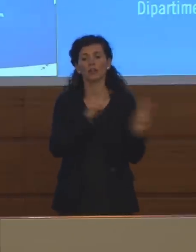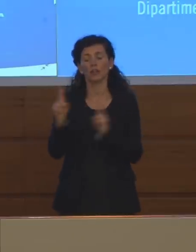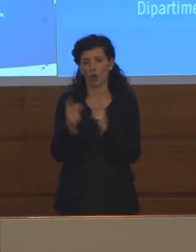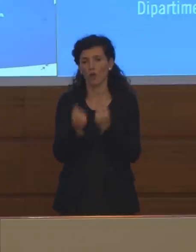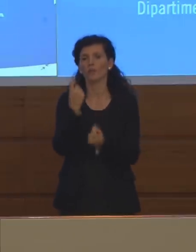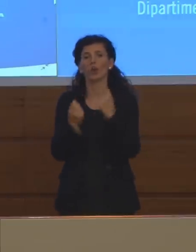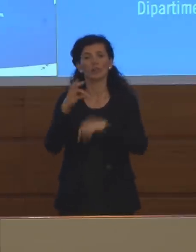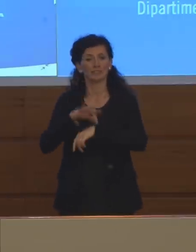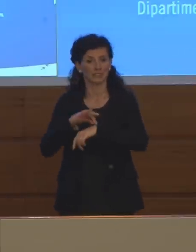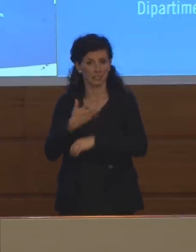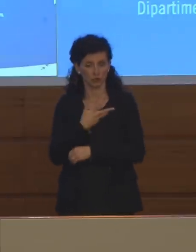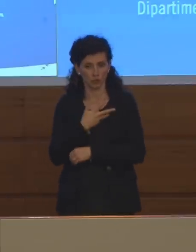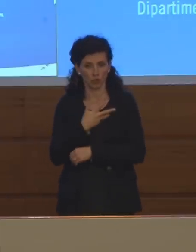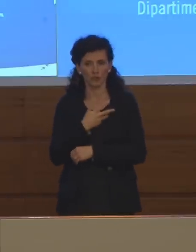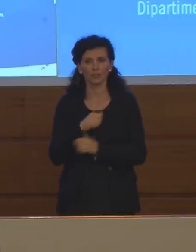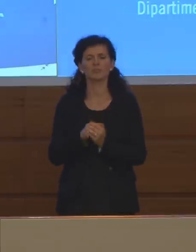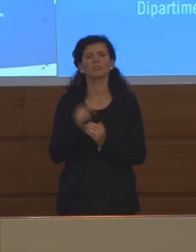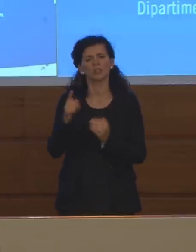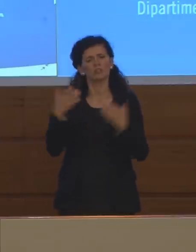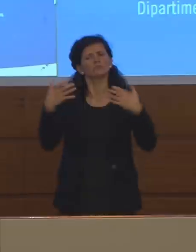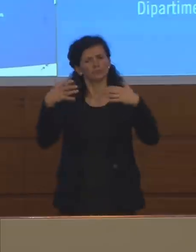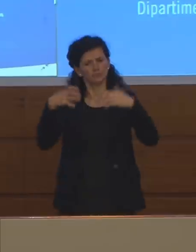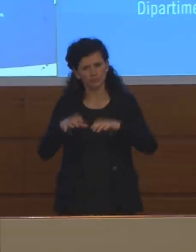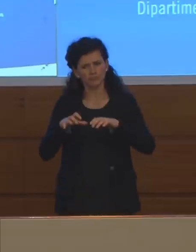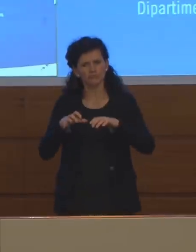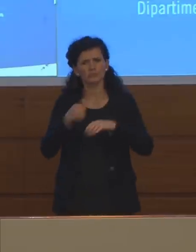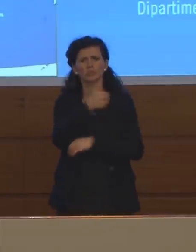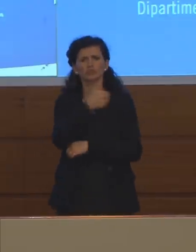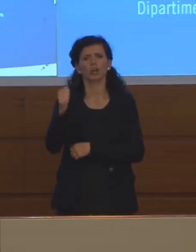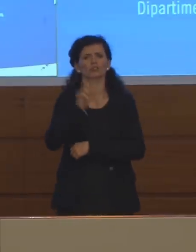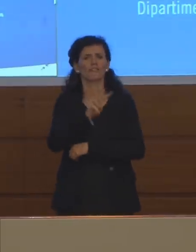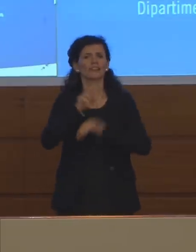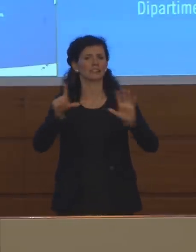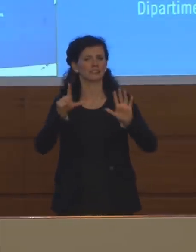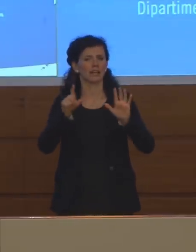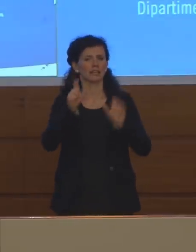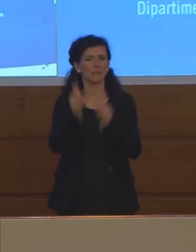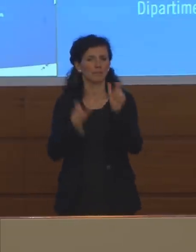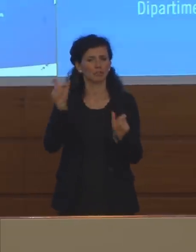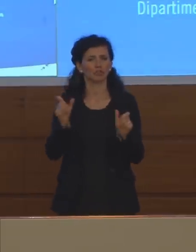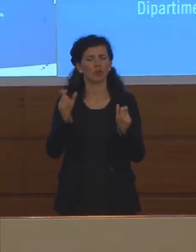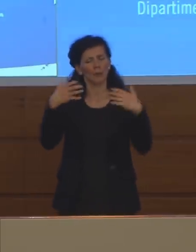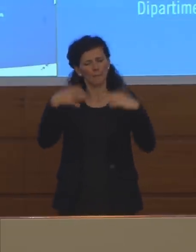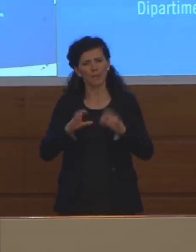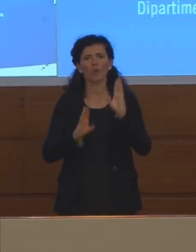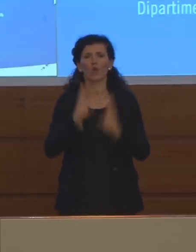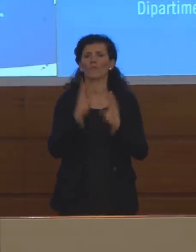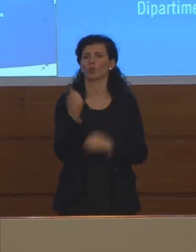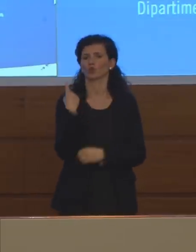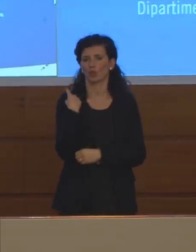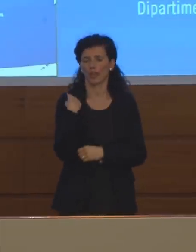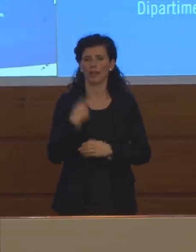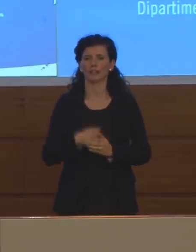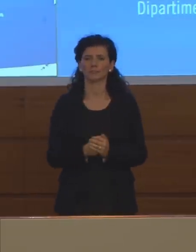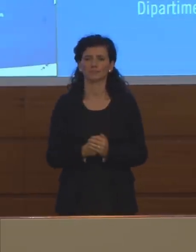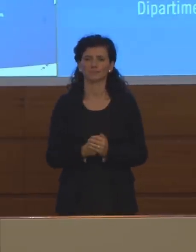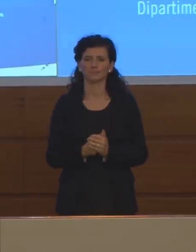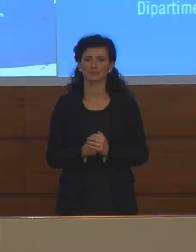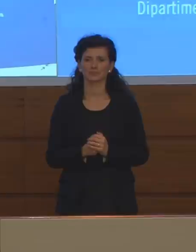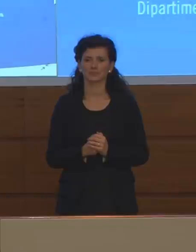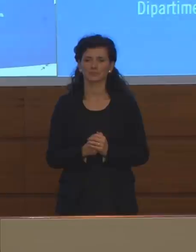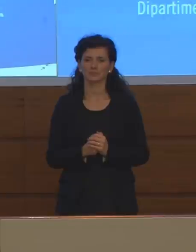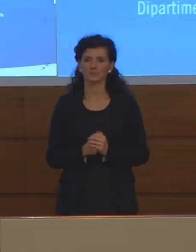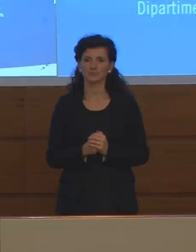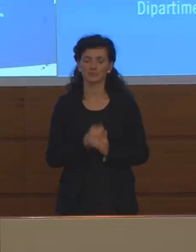con sintomi con una diminuzione di 127 persone rispetto a ieri. La maggior parte dei